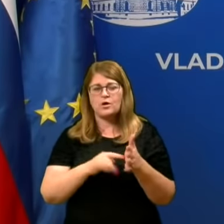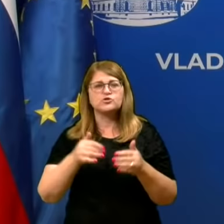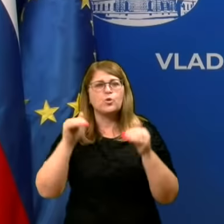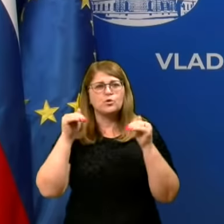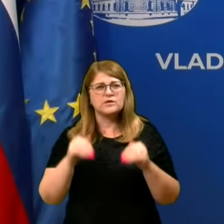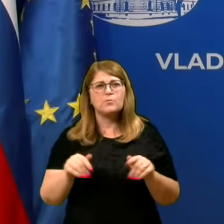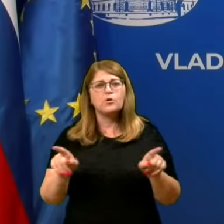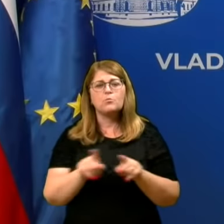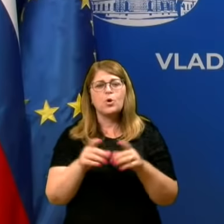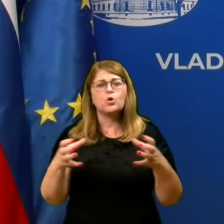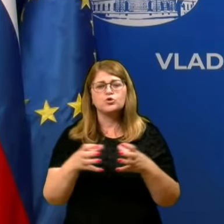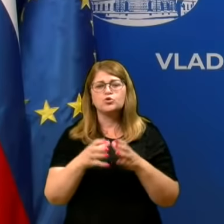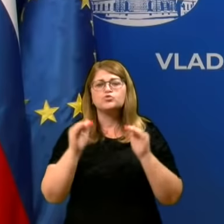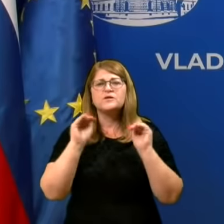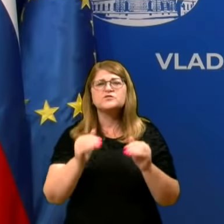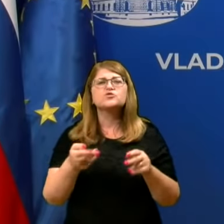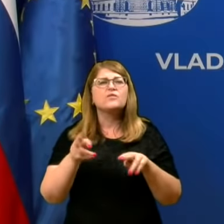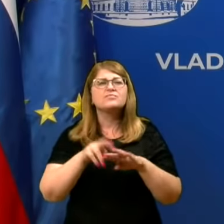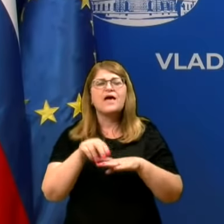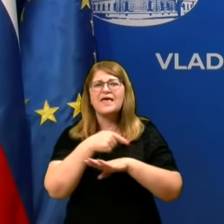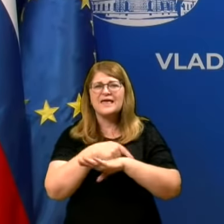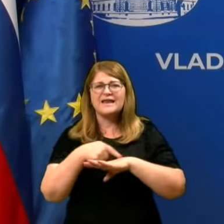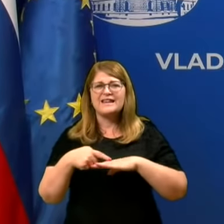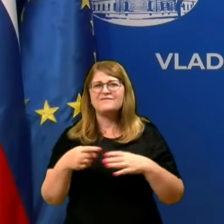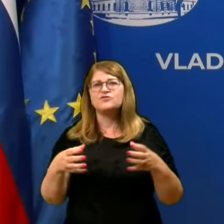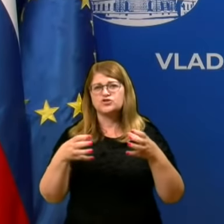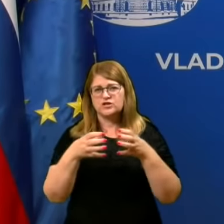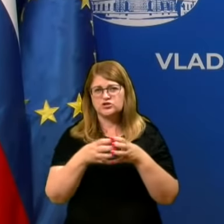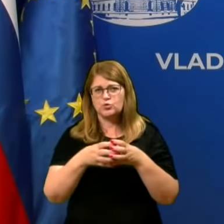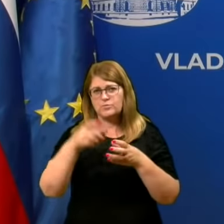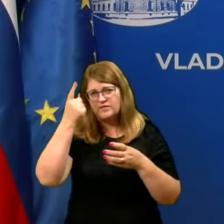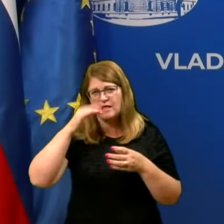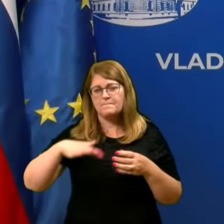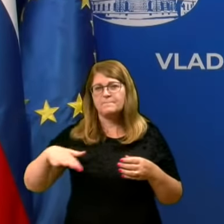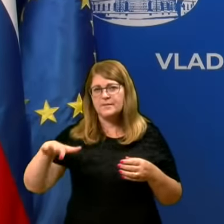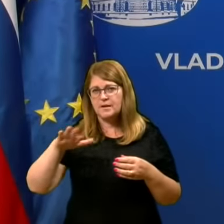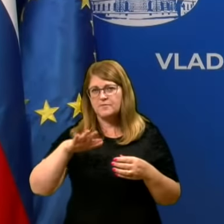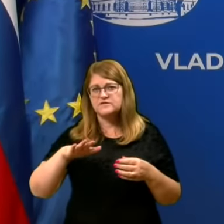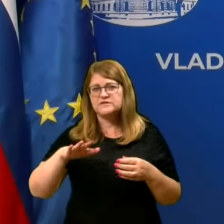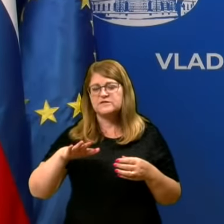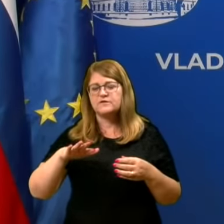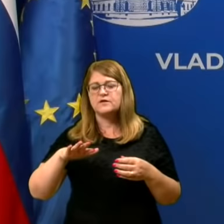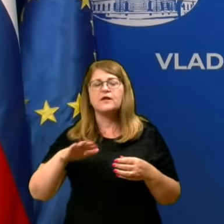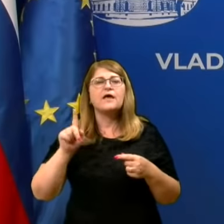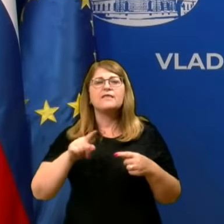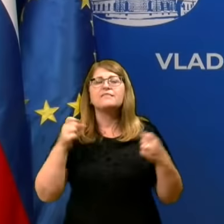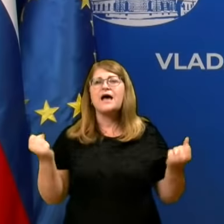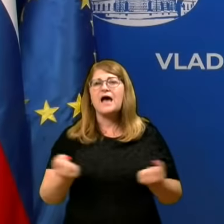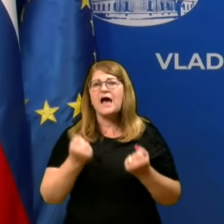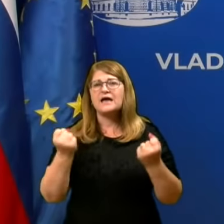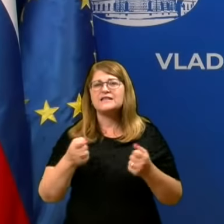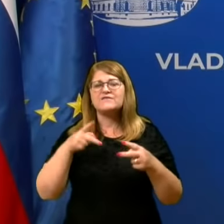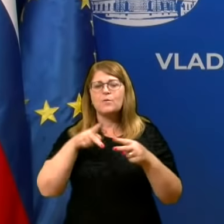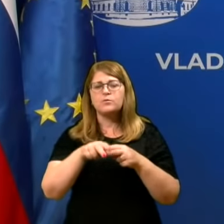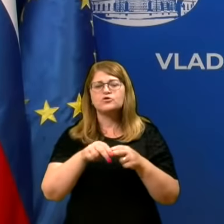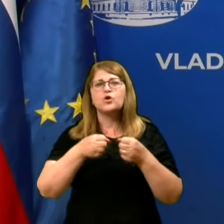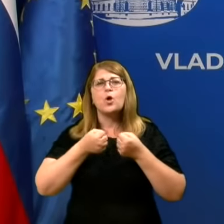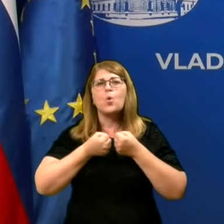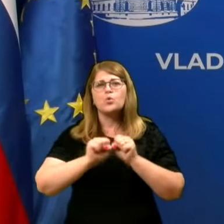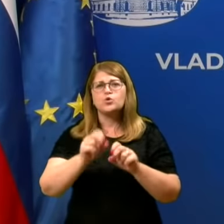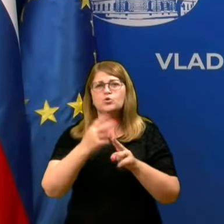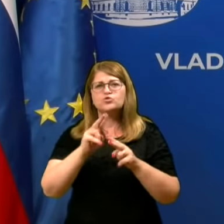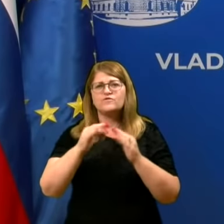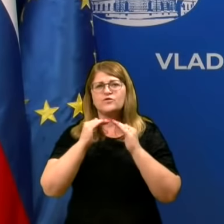moramo kot družba zaščititi najrevnejše skupine prebivalstva ter aktivno preprečevati vdor v kušbu domove,